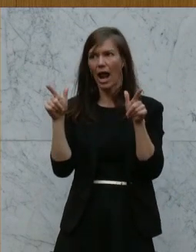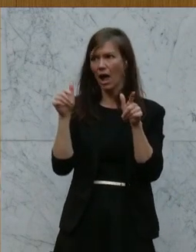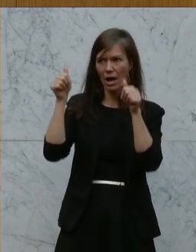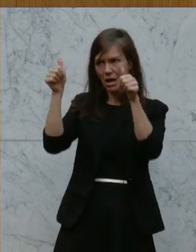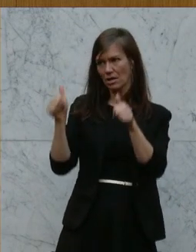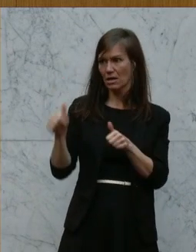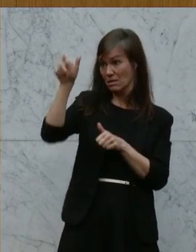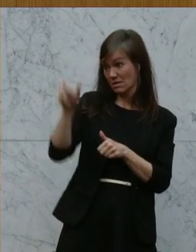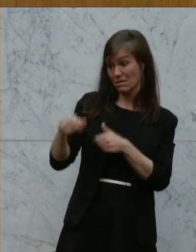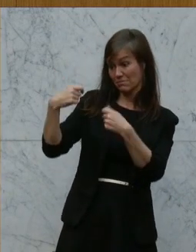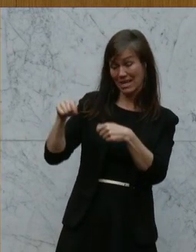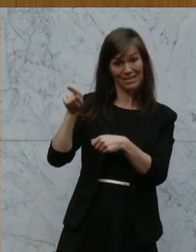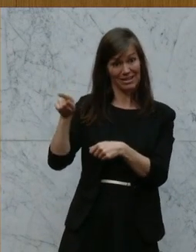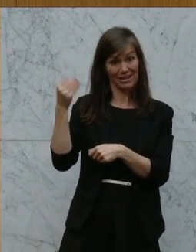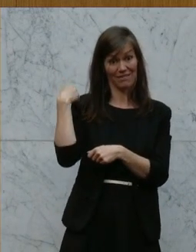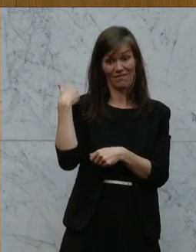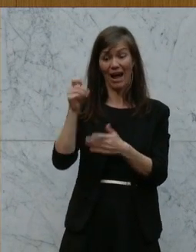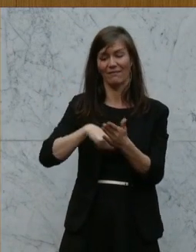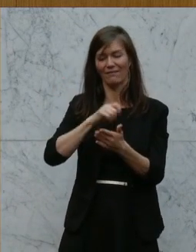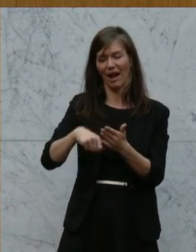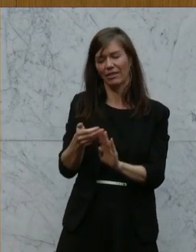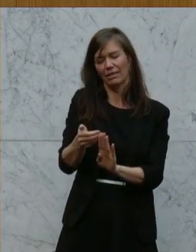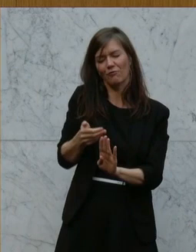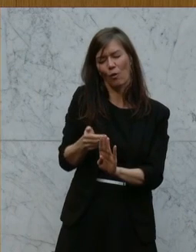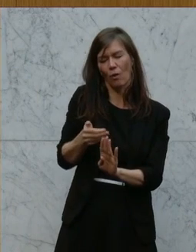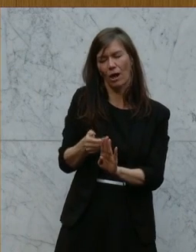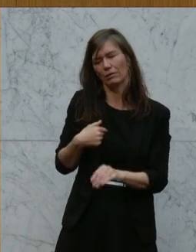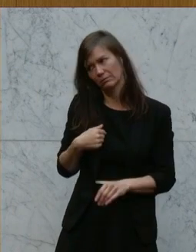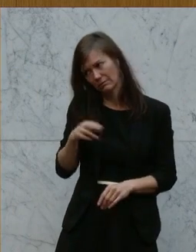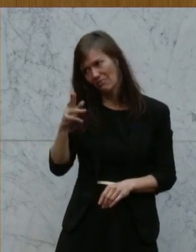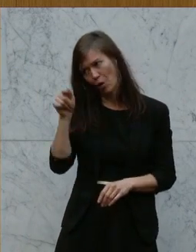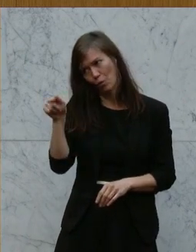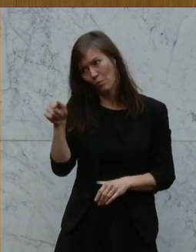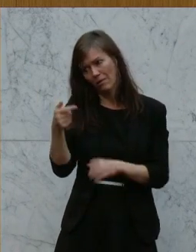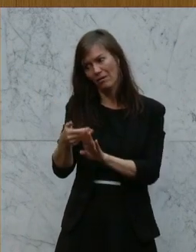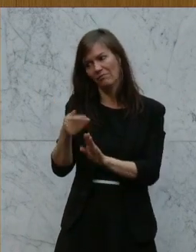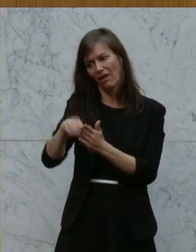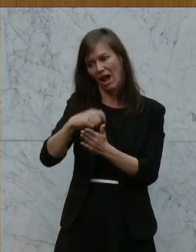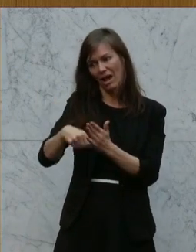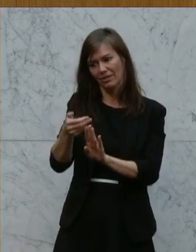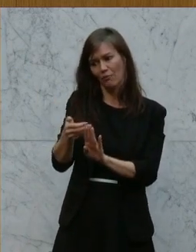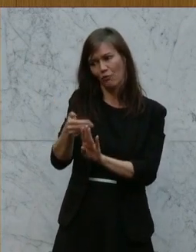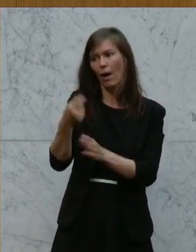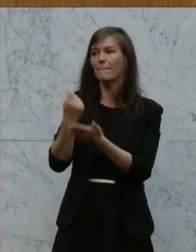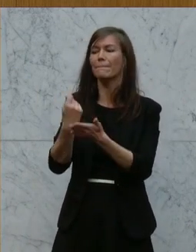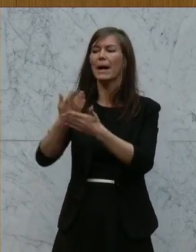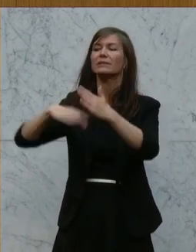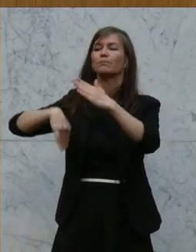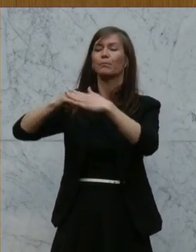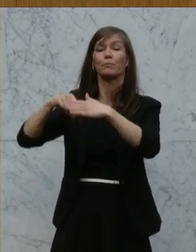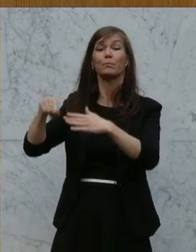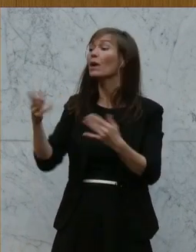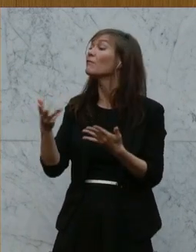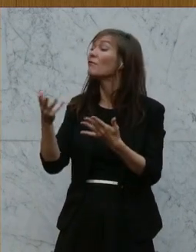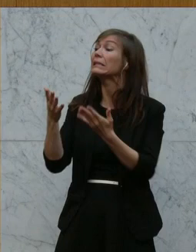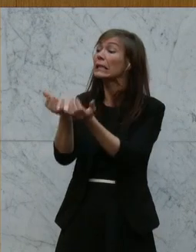Ungarn hat den Weg gerade vor der Wahl gewählt und hat Preisdeckel eingeführt. Mit welchem Ergebnis? Die